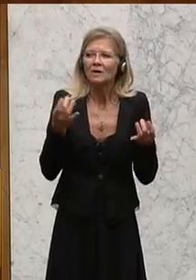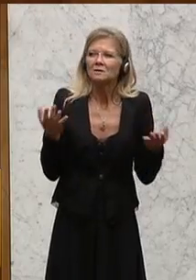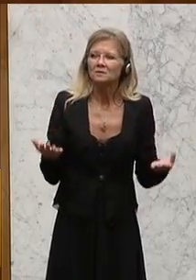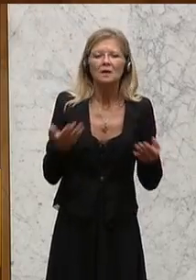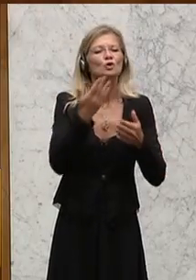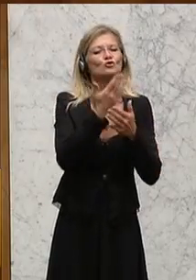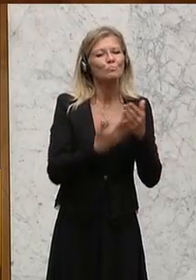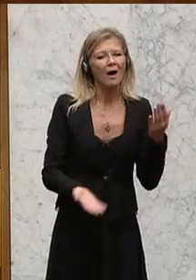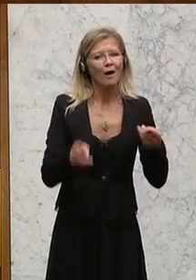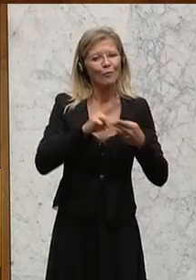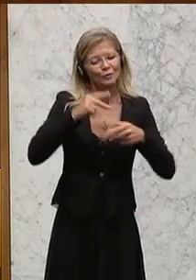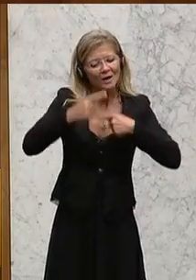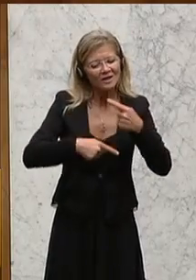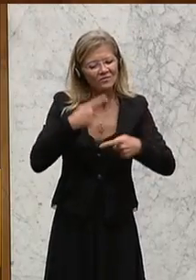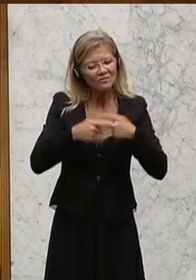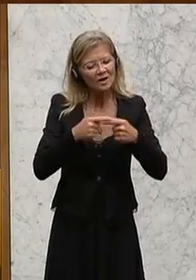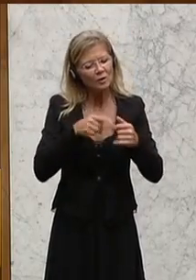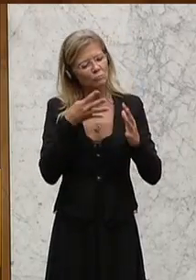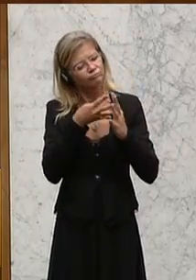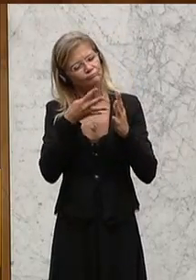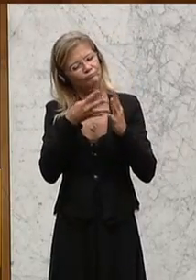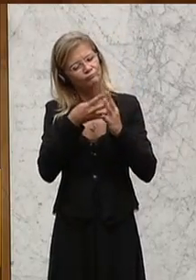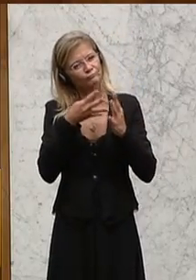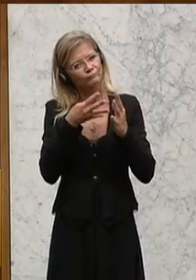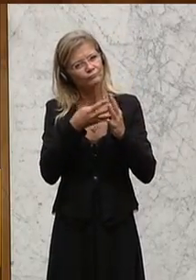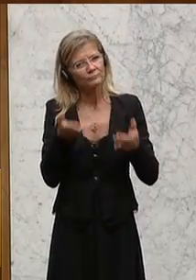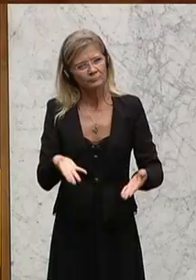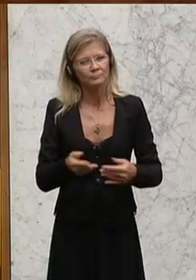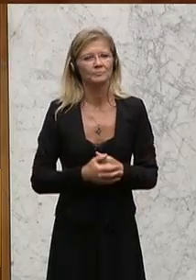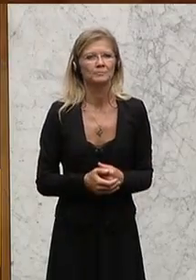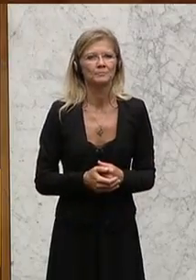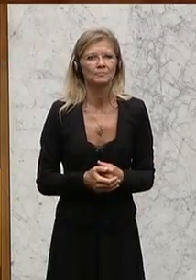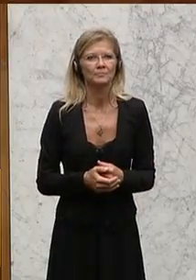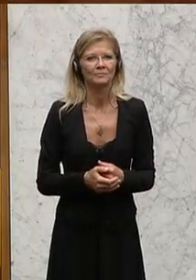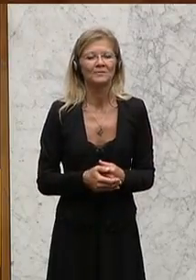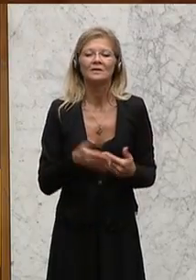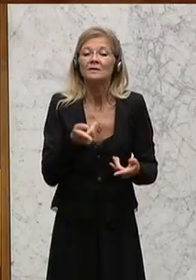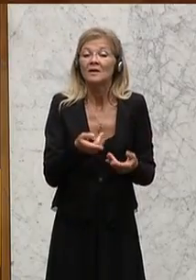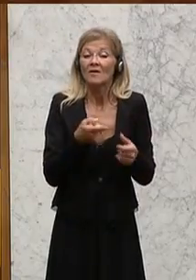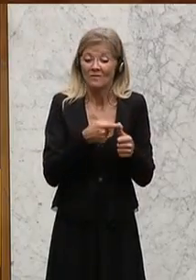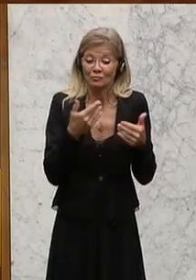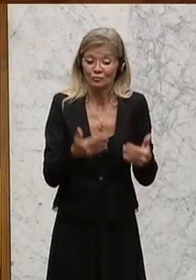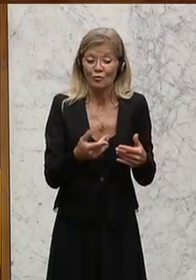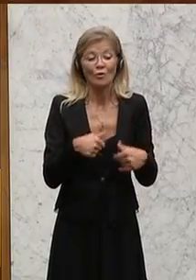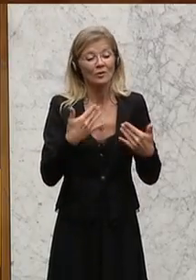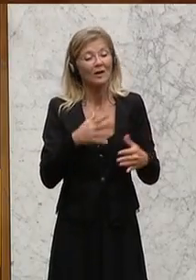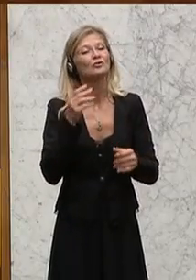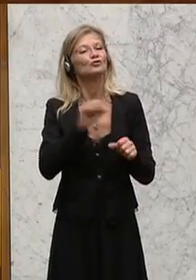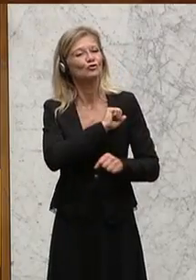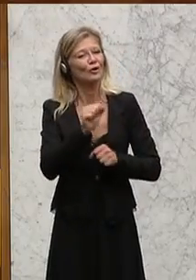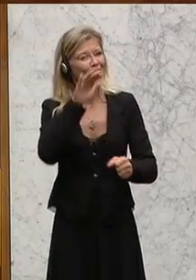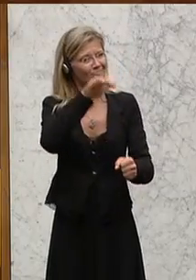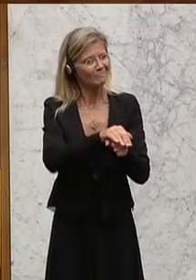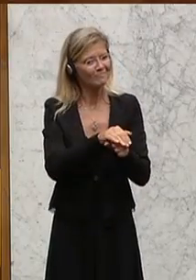Entwicklungs-Screenings. Dadurch soll frühzeitig gehandelt werden, welches Kind in welchem Bereich Förderung braucht.